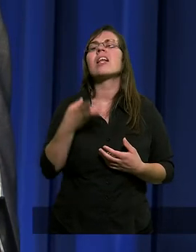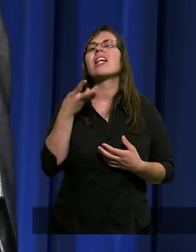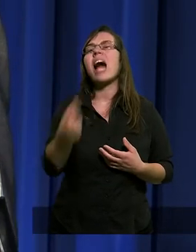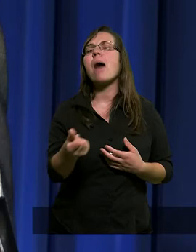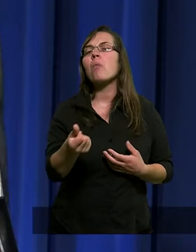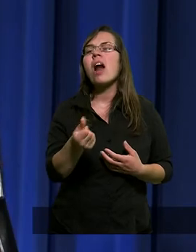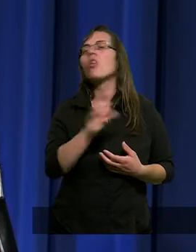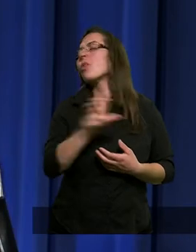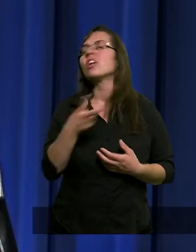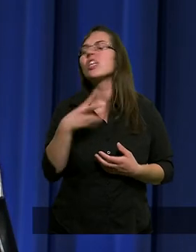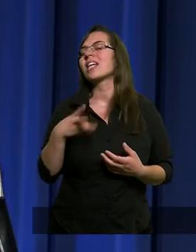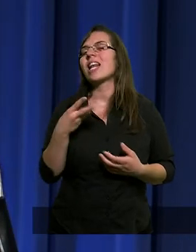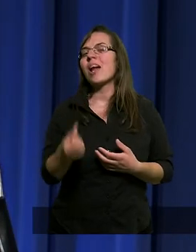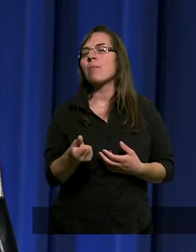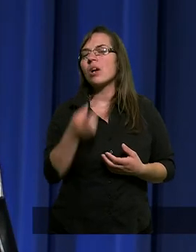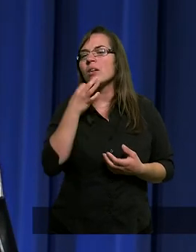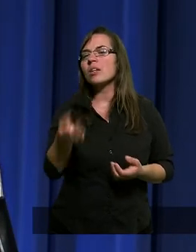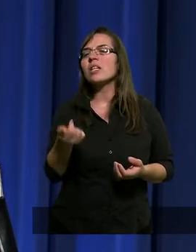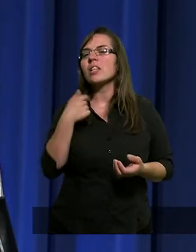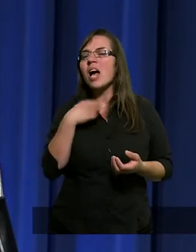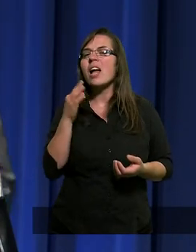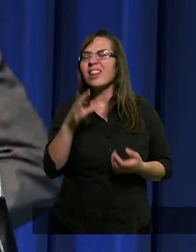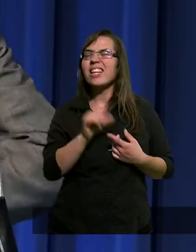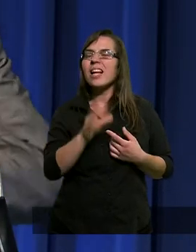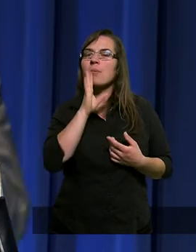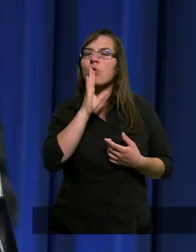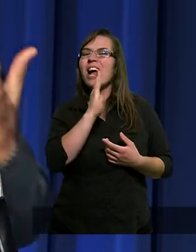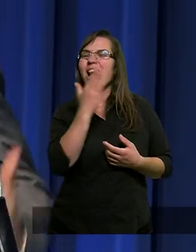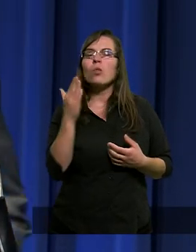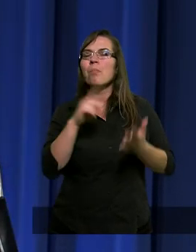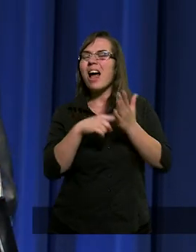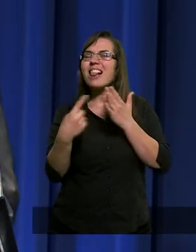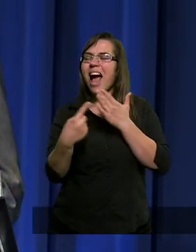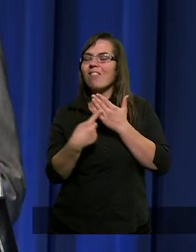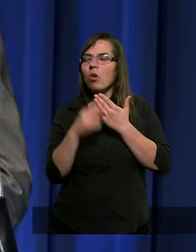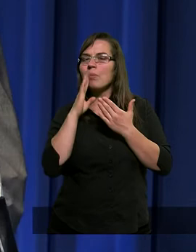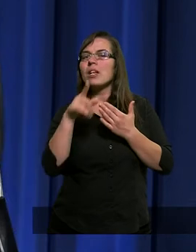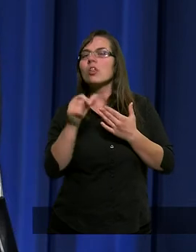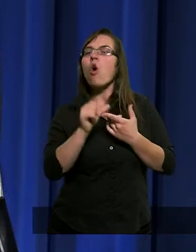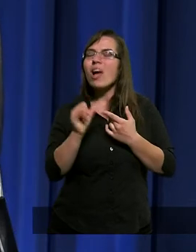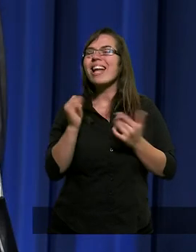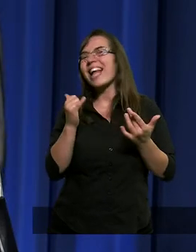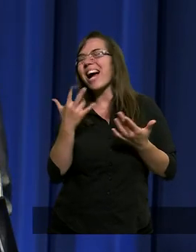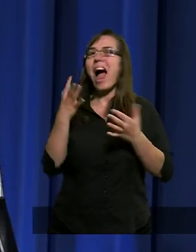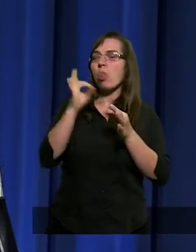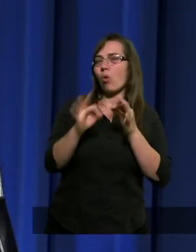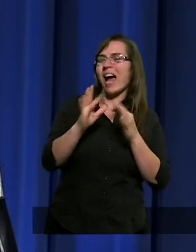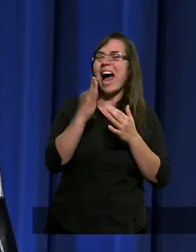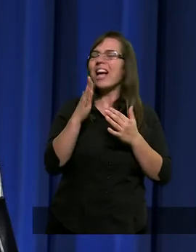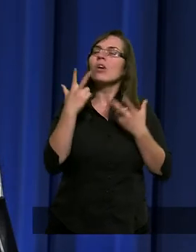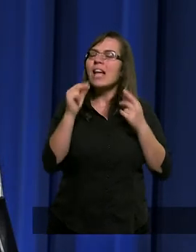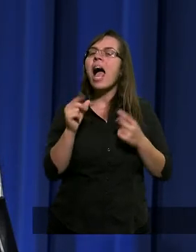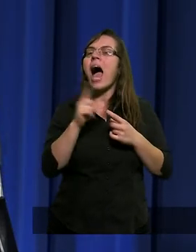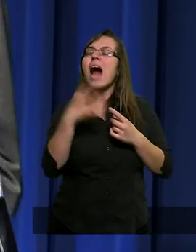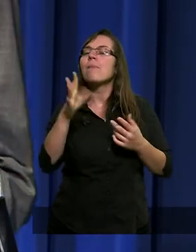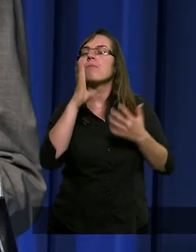Zapłacone czy nie zapłacone? Jest to jakaś ilustracja, nie doskonała, ale jest to jakaś ilustracja tego,